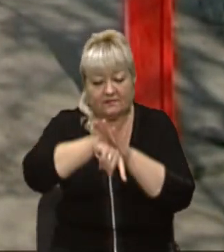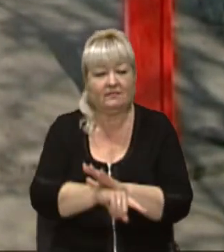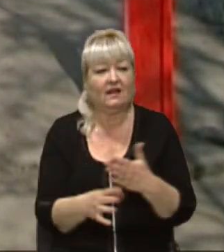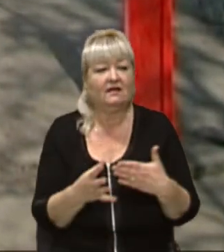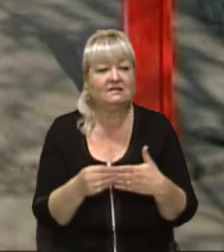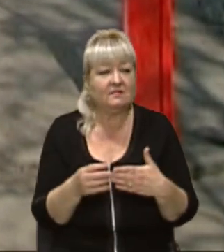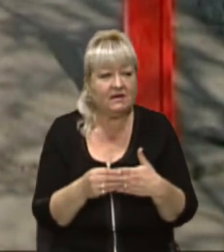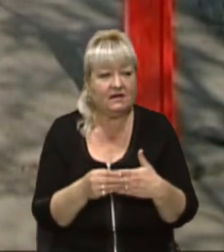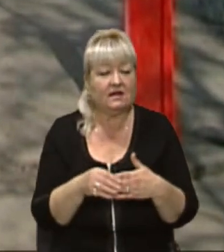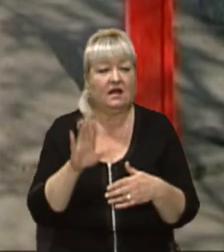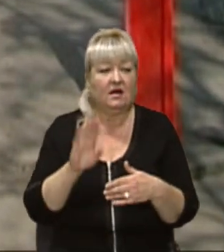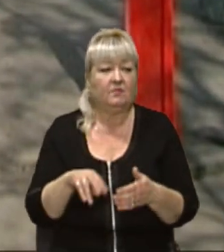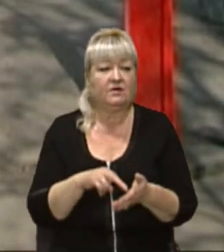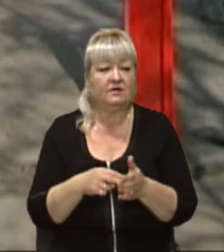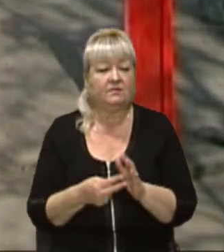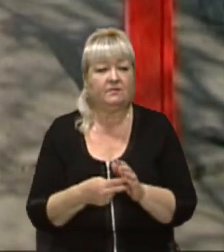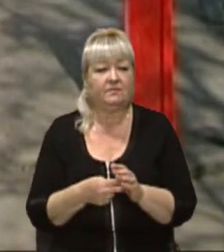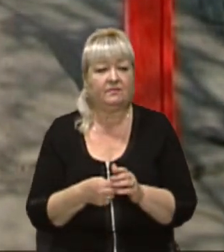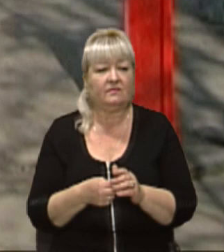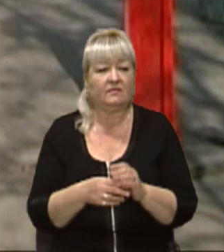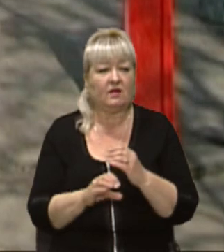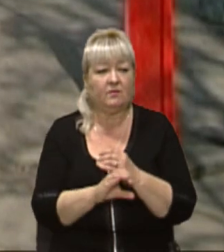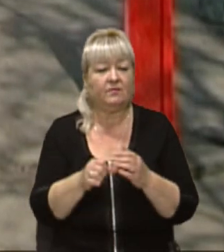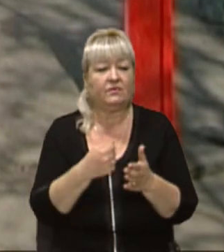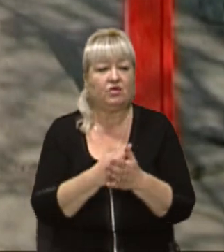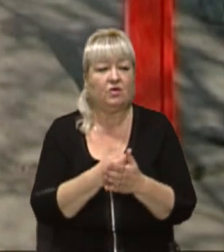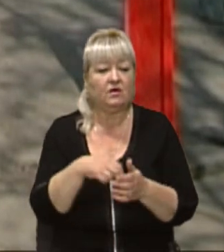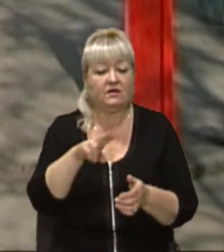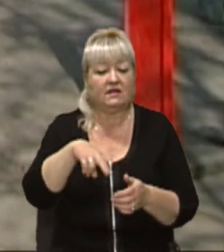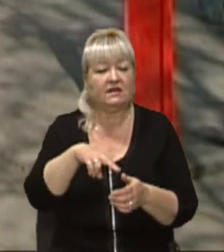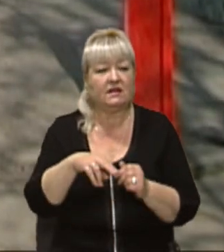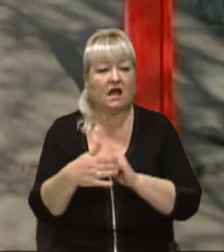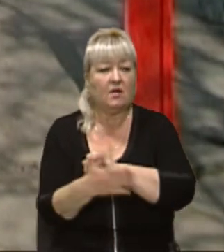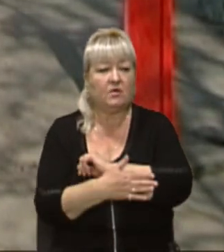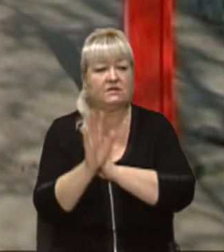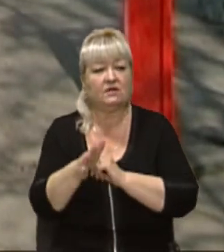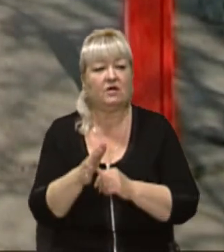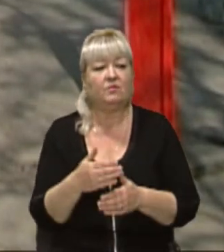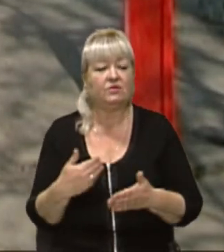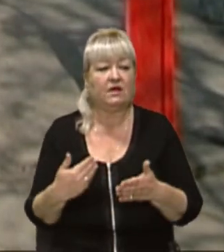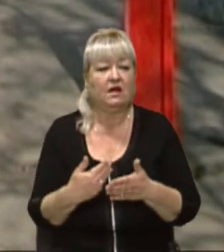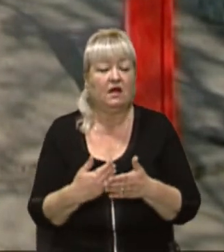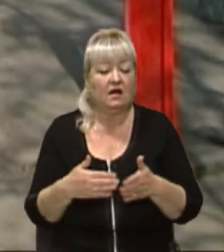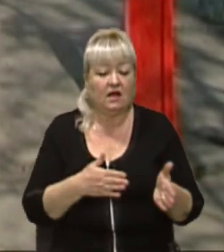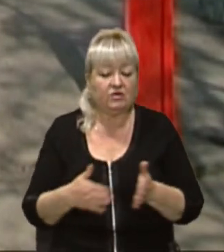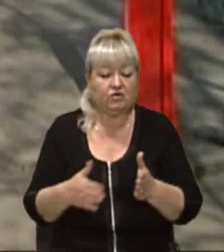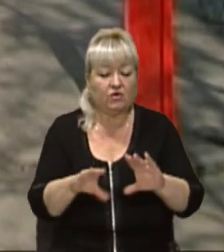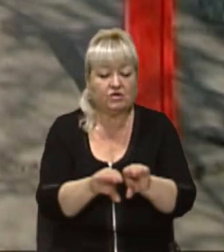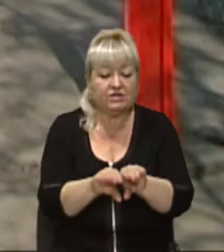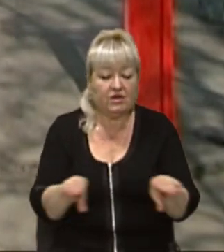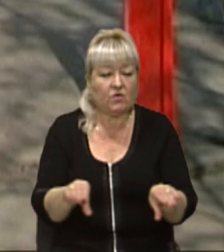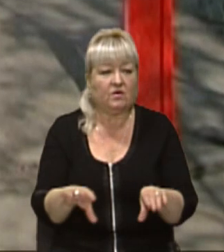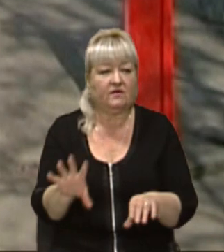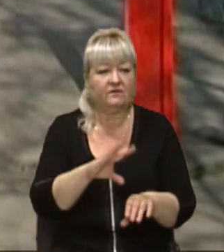Після того планово від шляхопроводу, від Данила Апостола буде влаштовуватись дорожній одяг. Скупається корита і влаштовуються всі